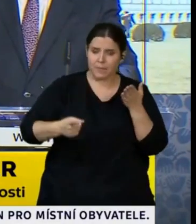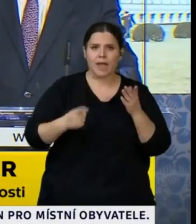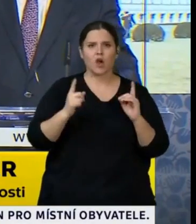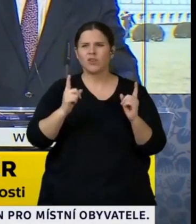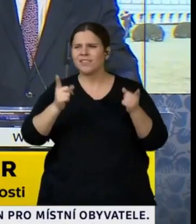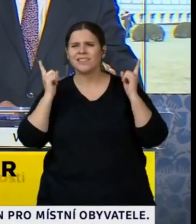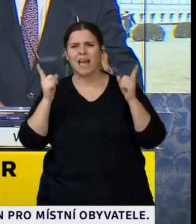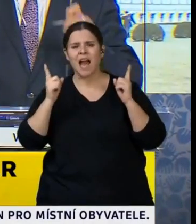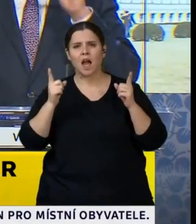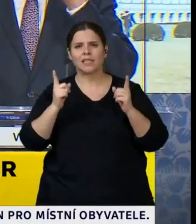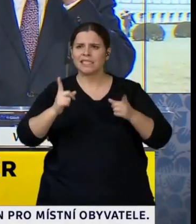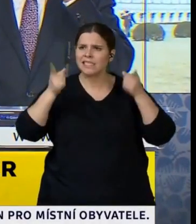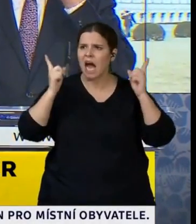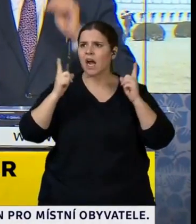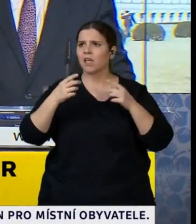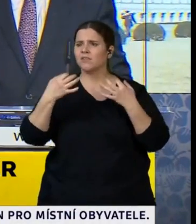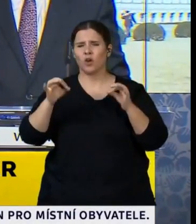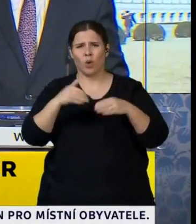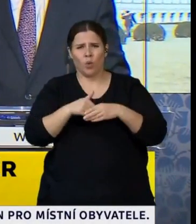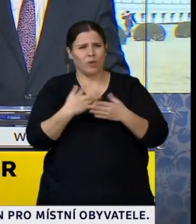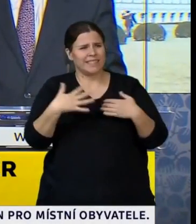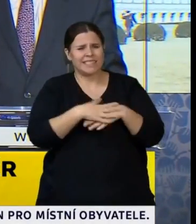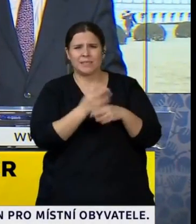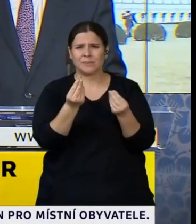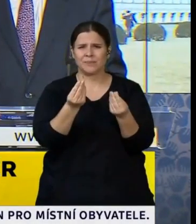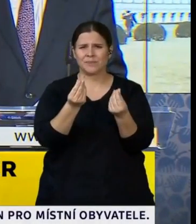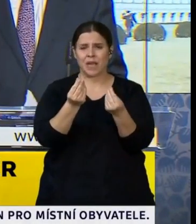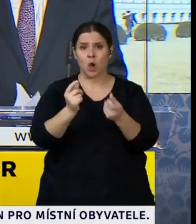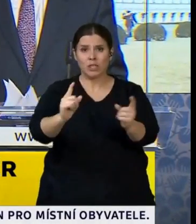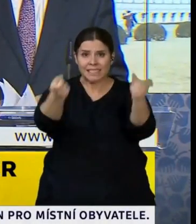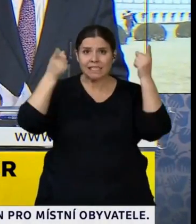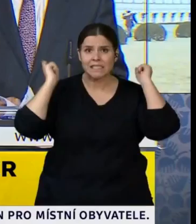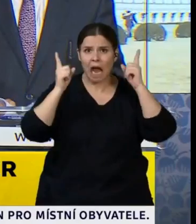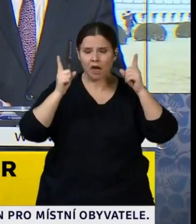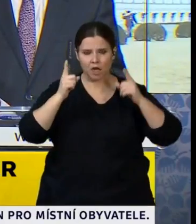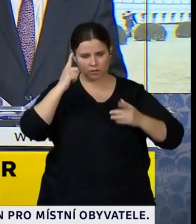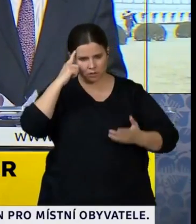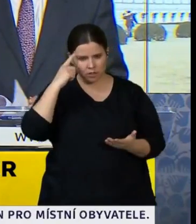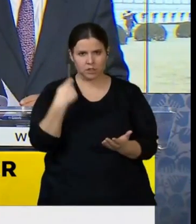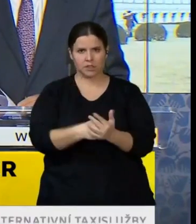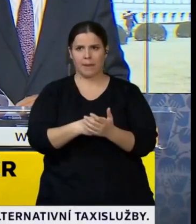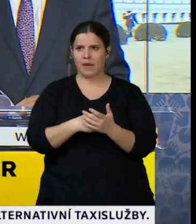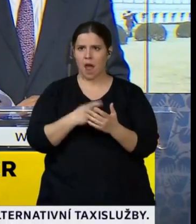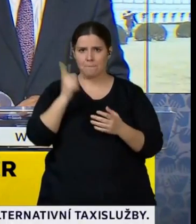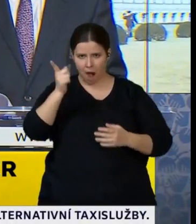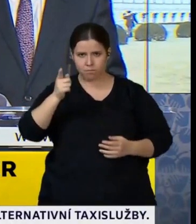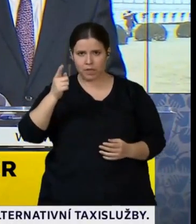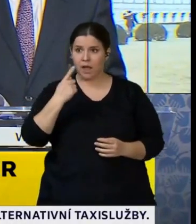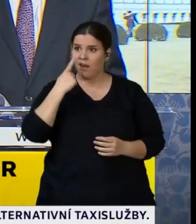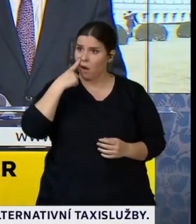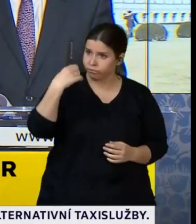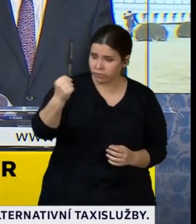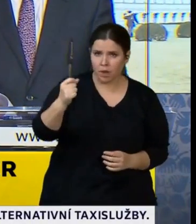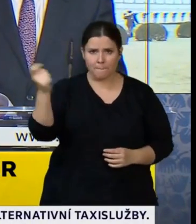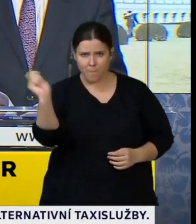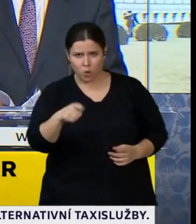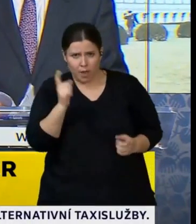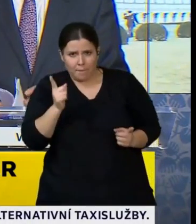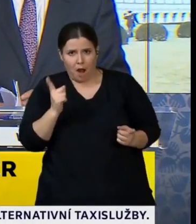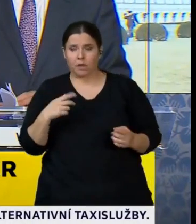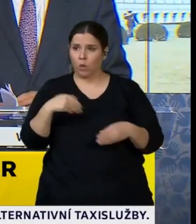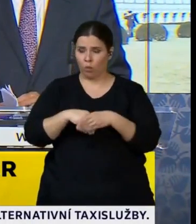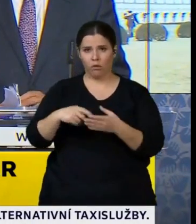volného pohybu lidí. Takže pokud je to skutečně tady zákaz, tak co těm lidem hrozí, pokud ho poruší, tam nějaká